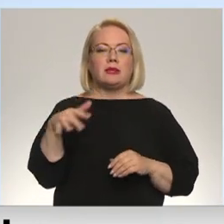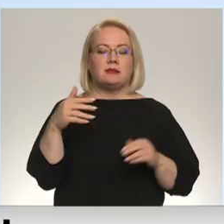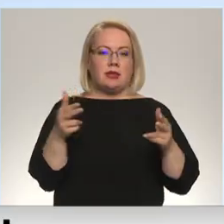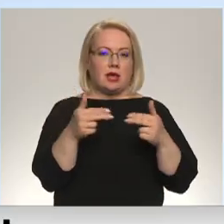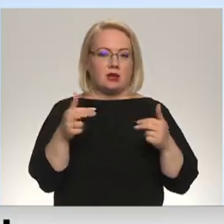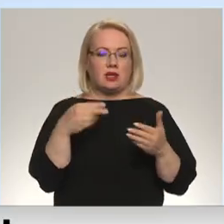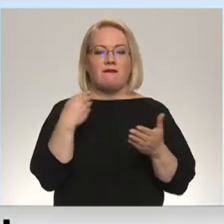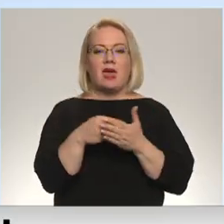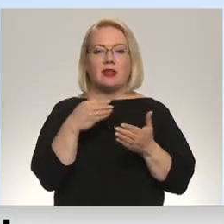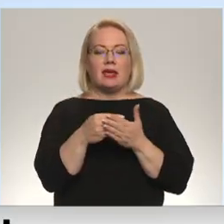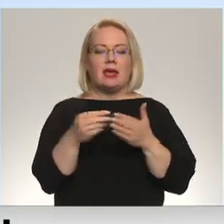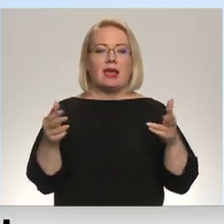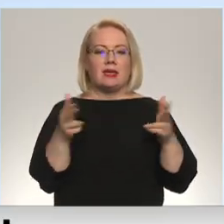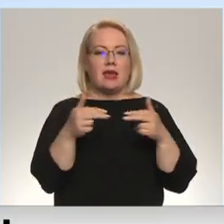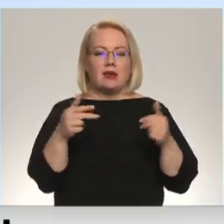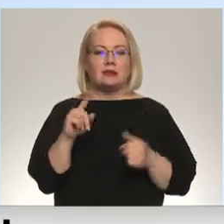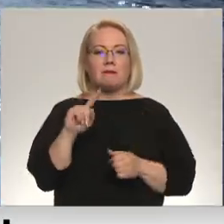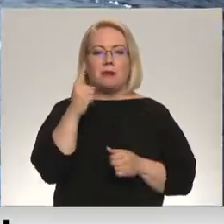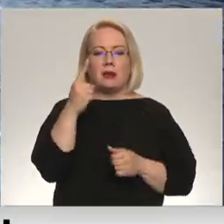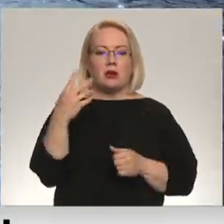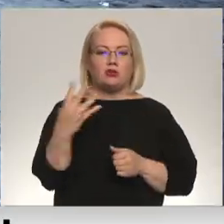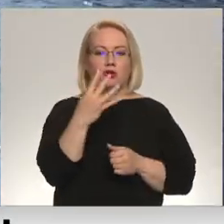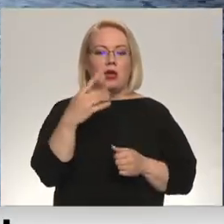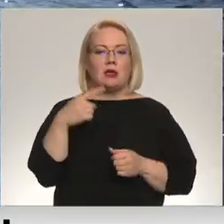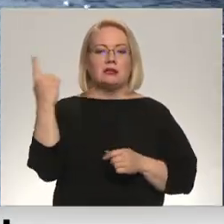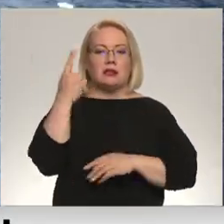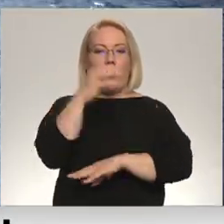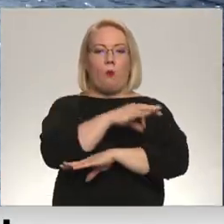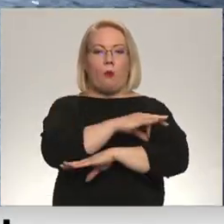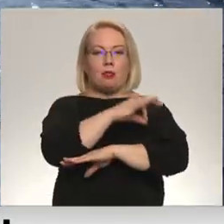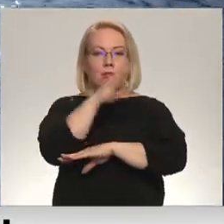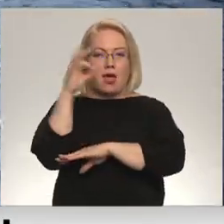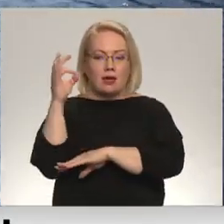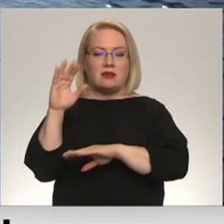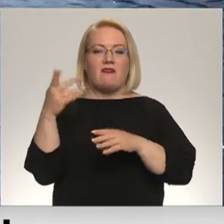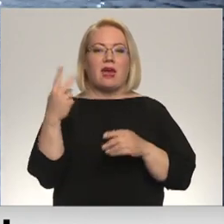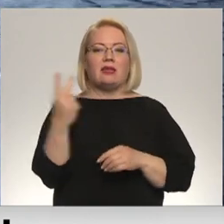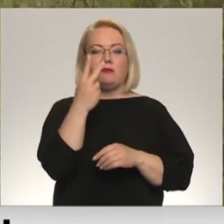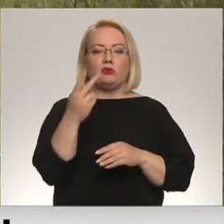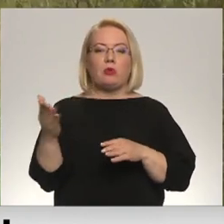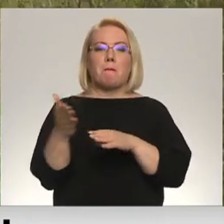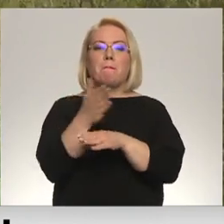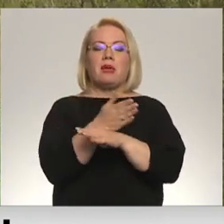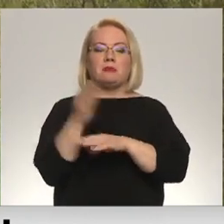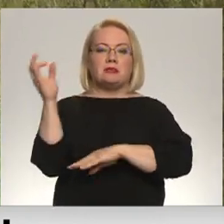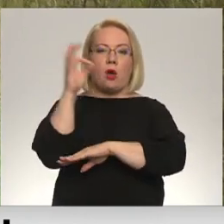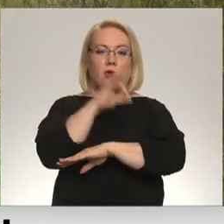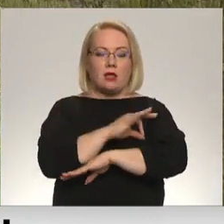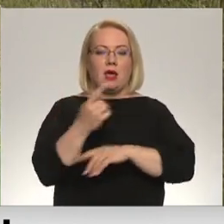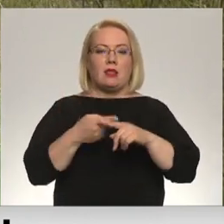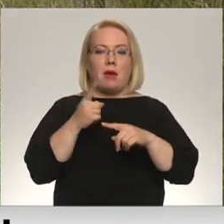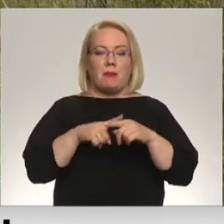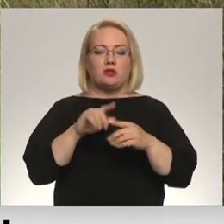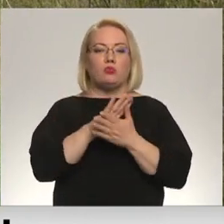Vērtīgākie ieraksti ir pirmajās četrās stundās pēc saulaikta vai divās pirms saulrēta. Tāpēc ar viņām, nurunātajā vietā,